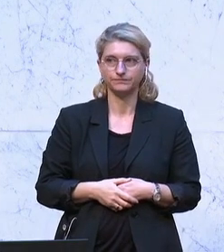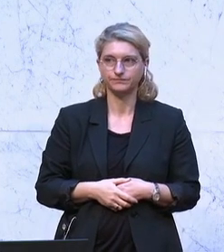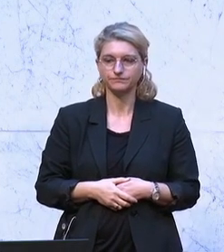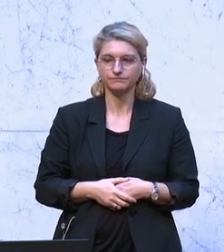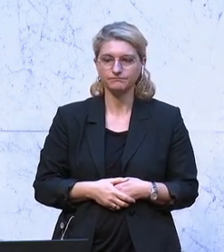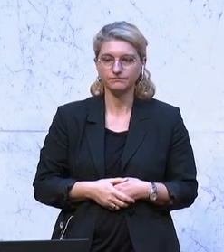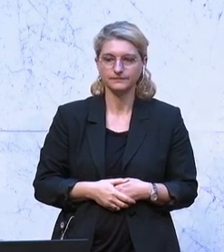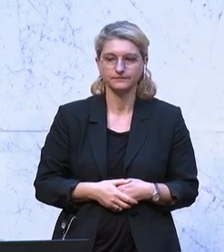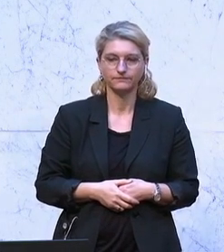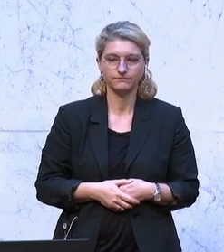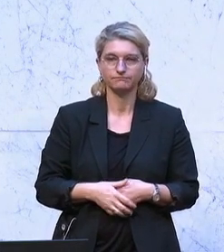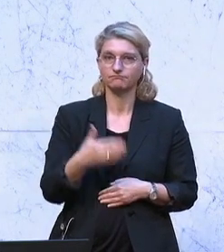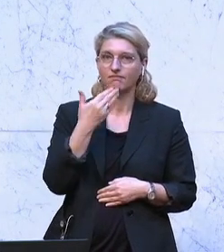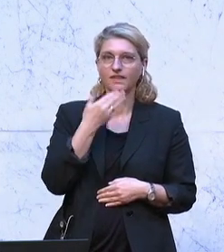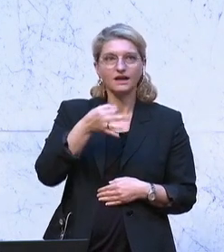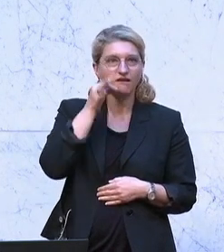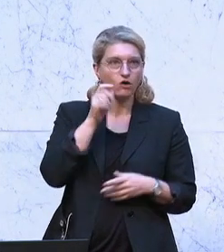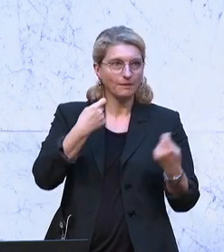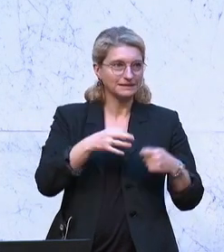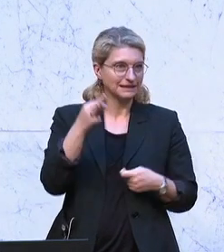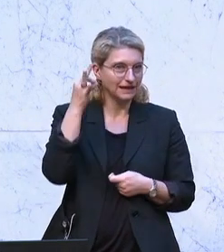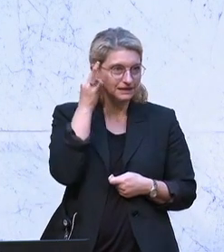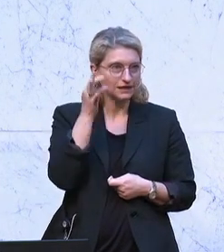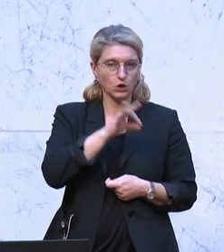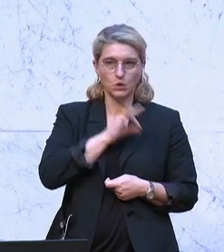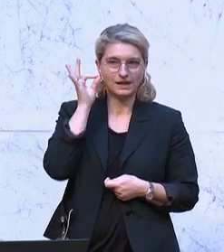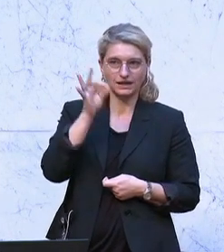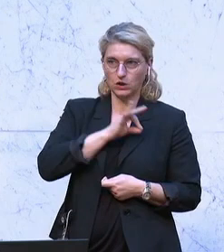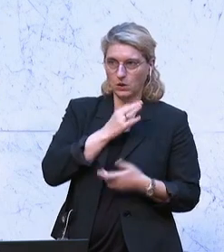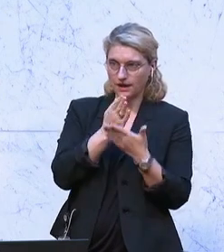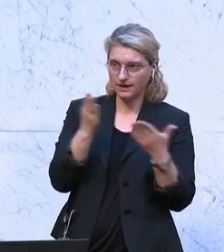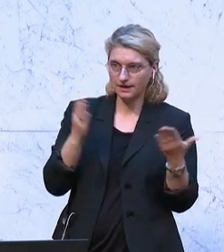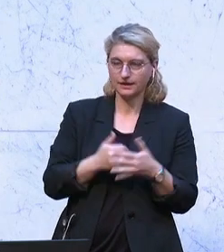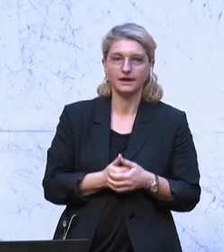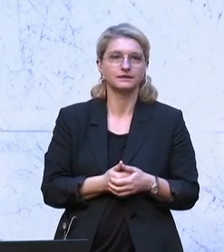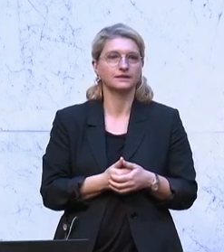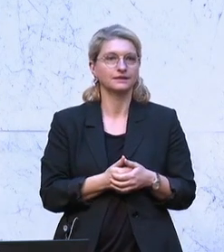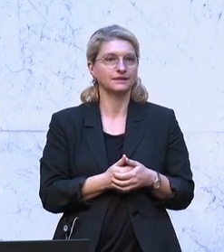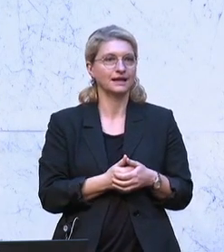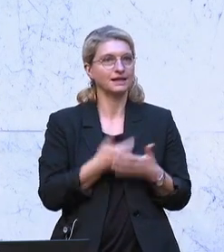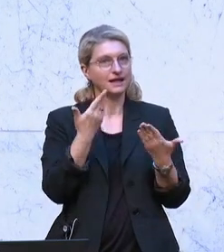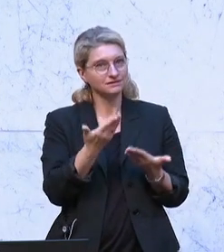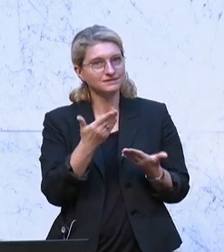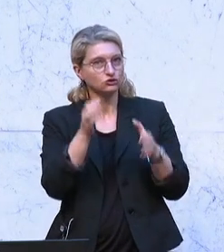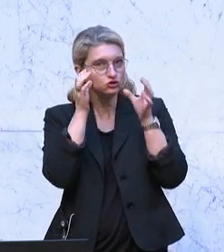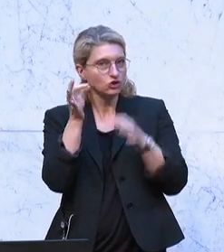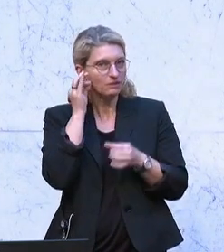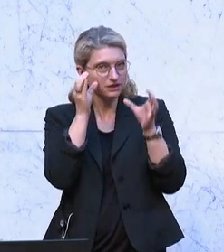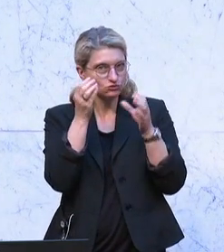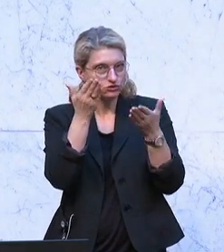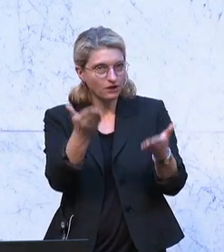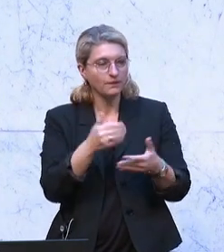Danke, Frau Präsidentin, Kolleginnen und Kollegen, werte Zuseherinnen und Zuseher.